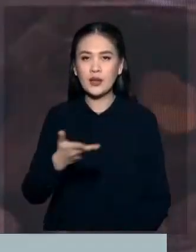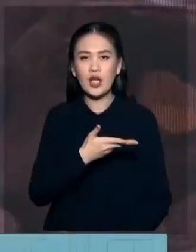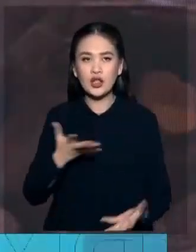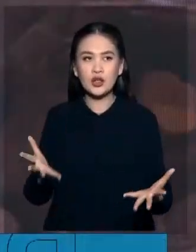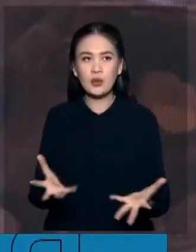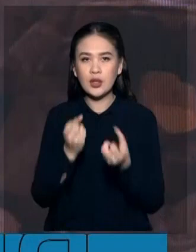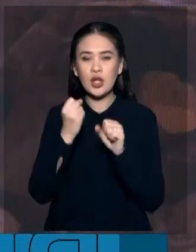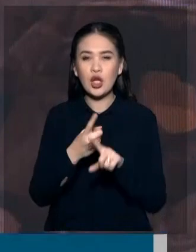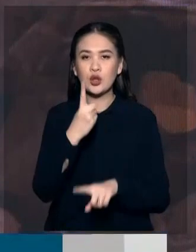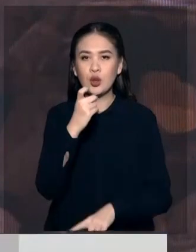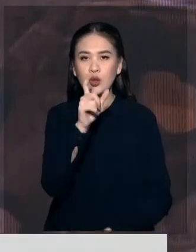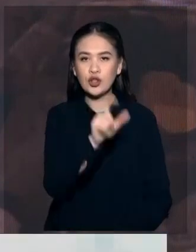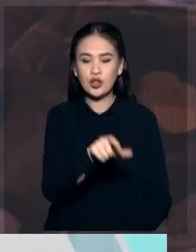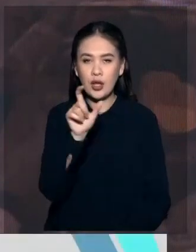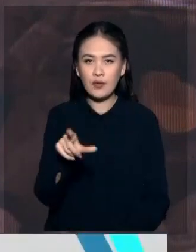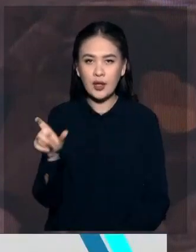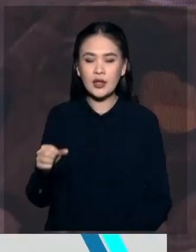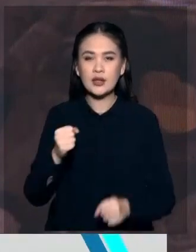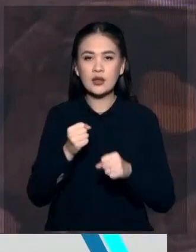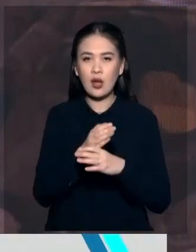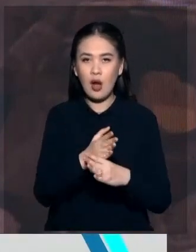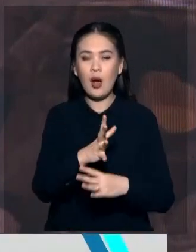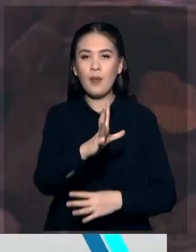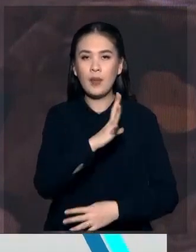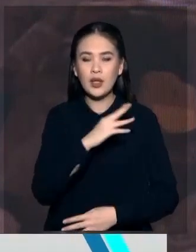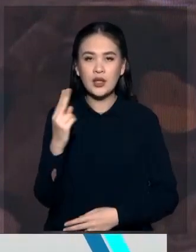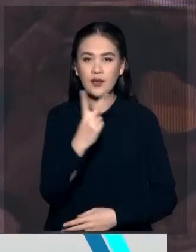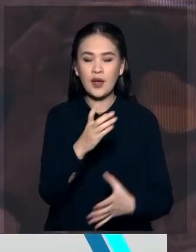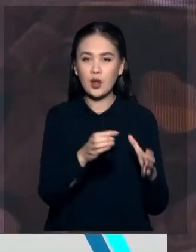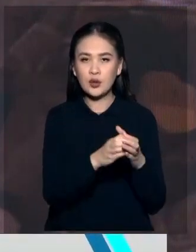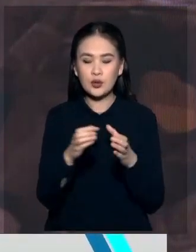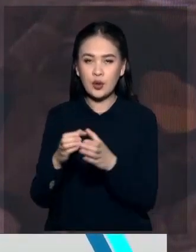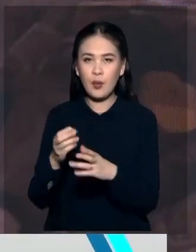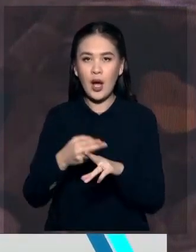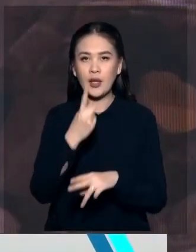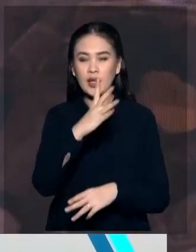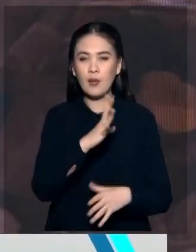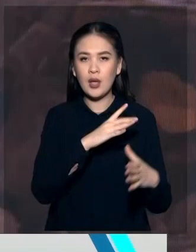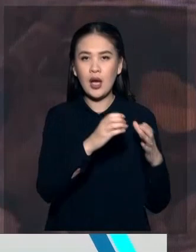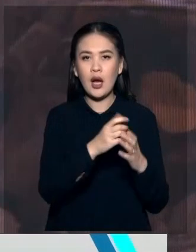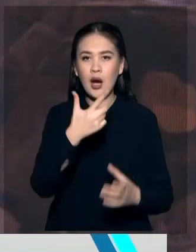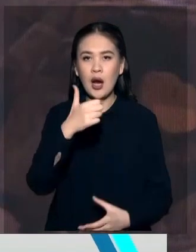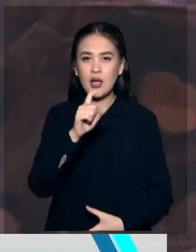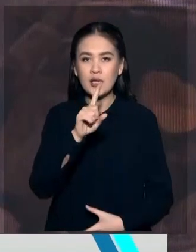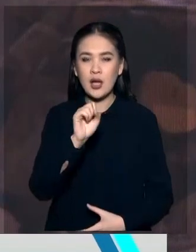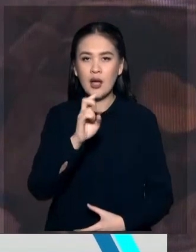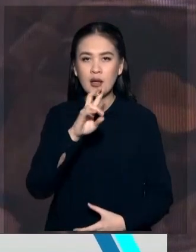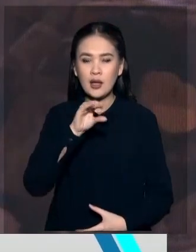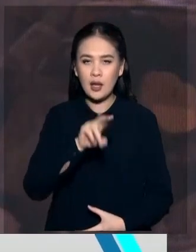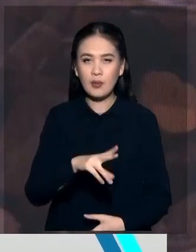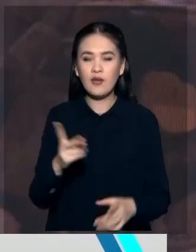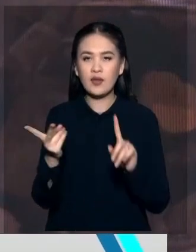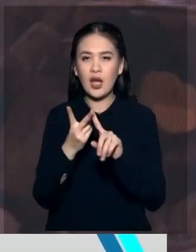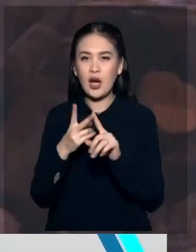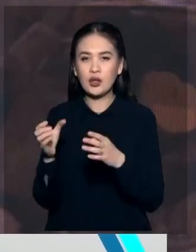это 100 человек. Разделились на две бригады. Одна из них работала в городе Газиантеп. Вторая бригада